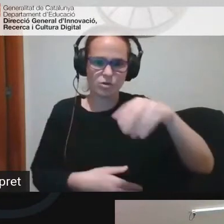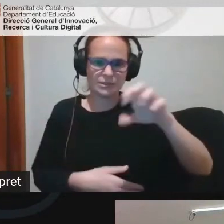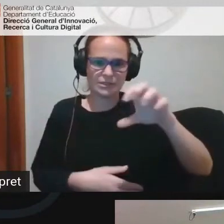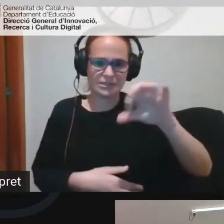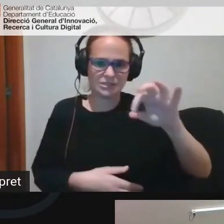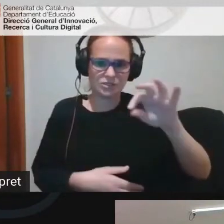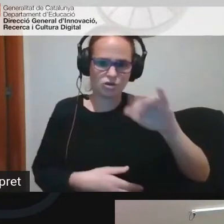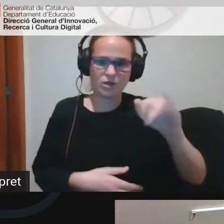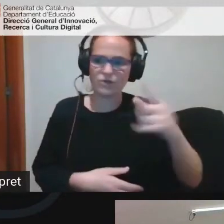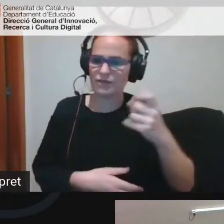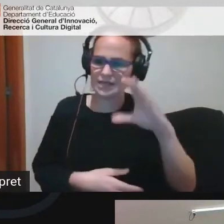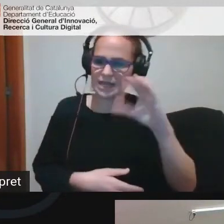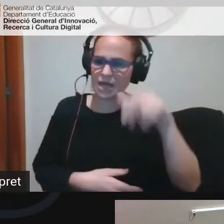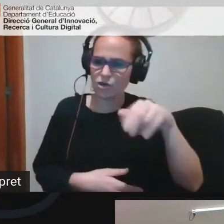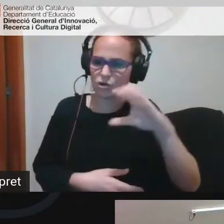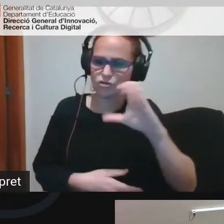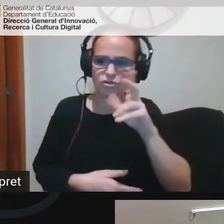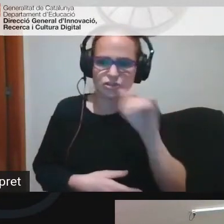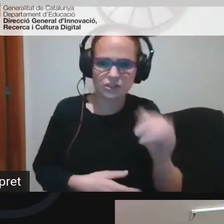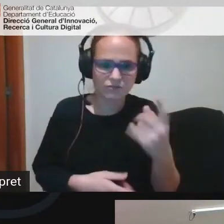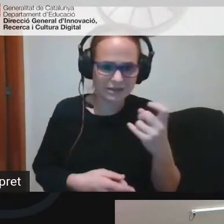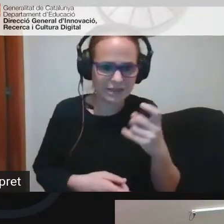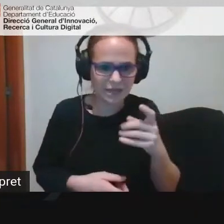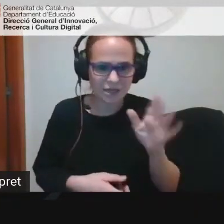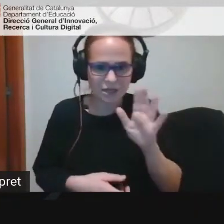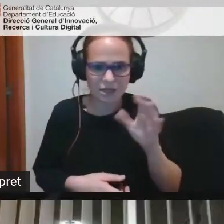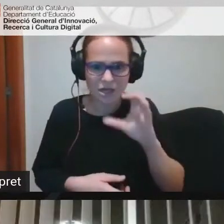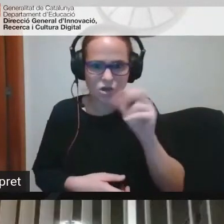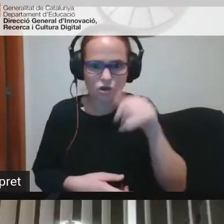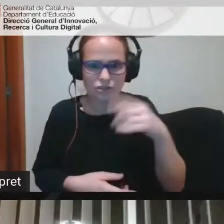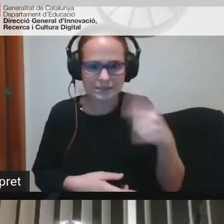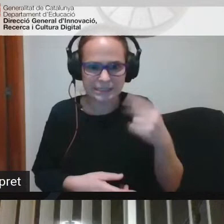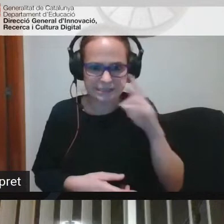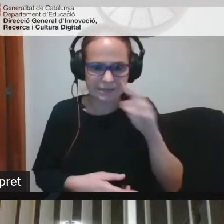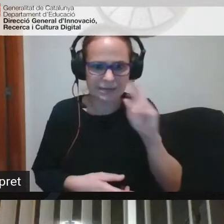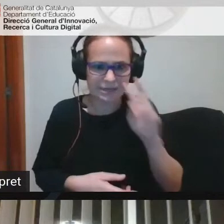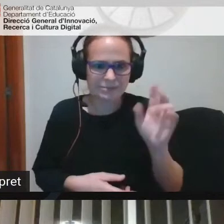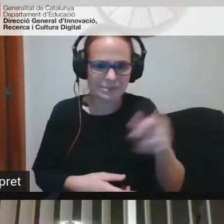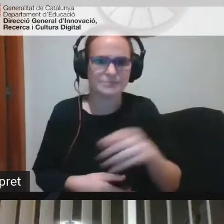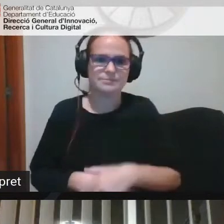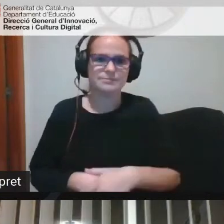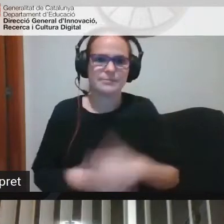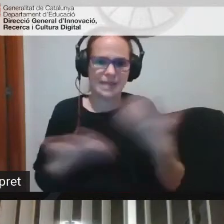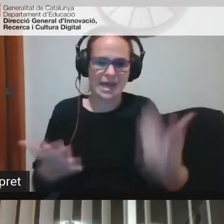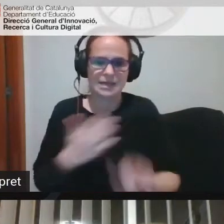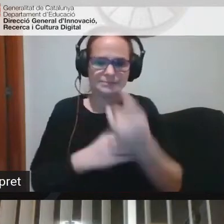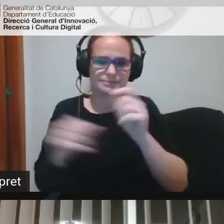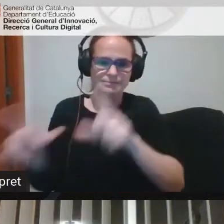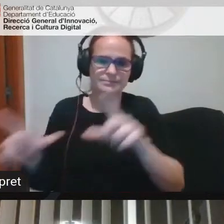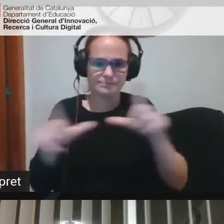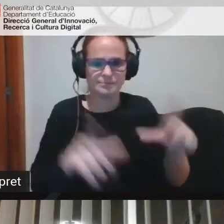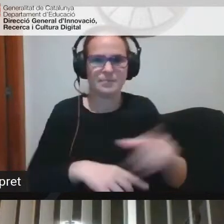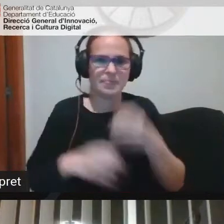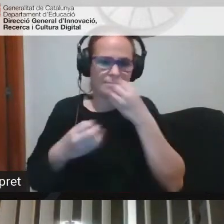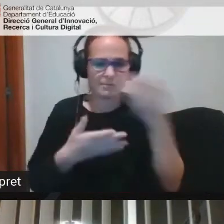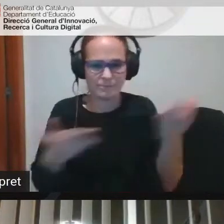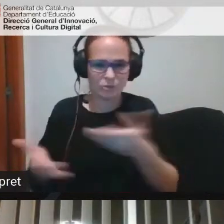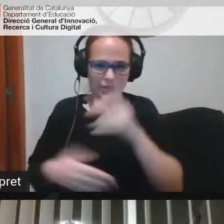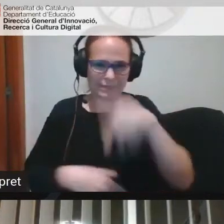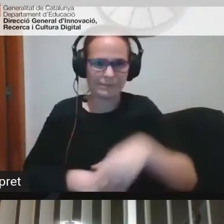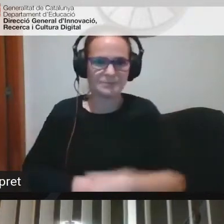estàs per aquí a veure si si la veiem ara ens apareix la Conxi benvinguda també